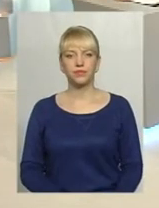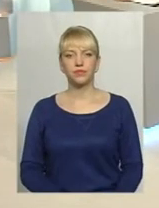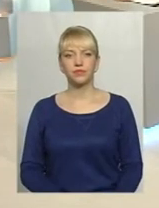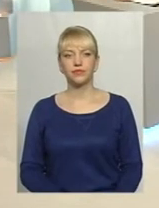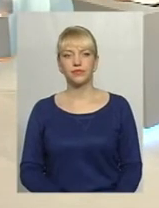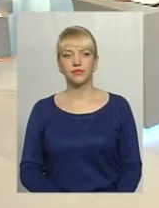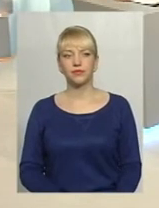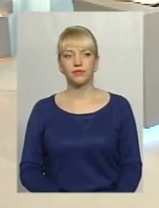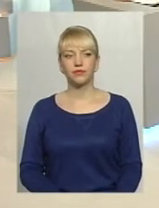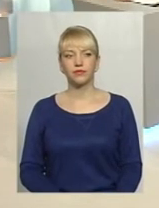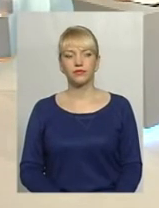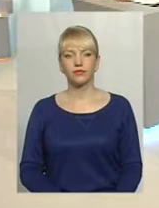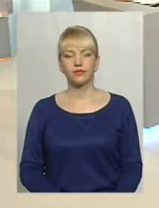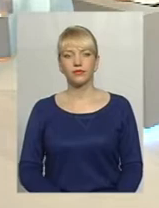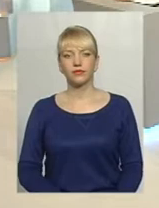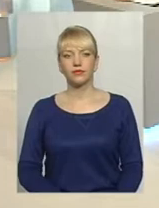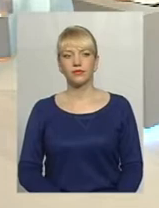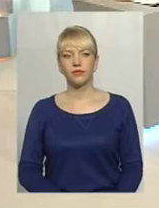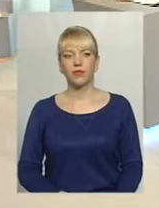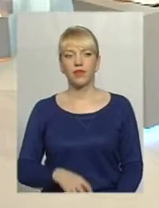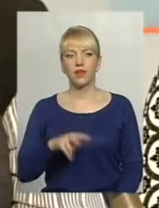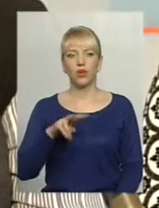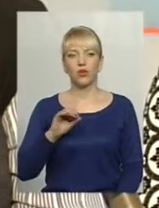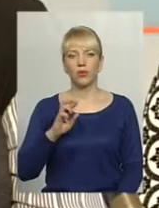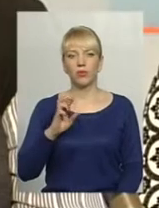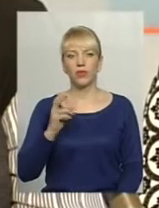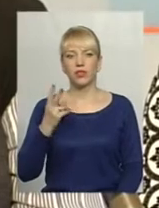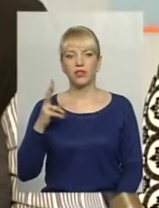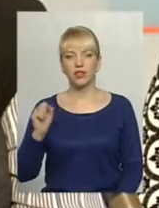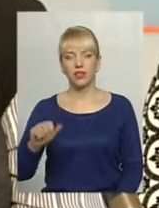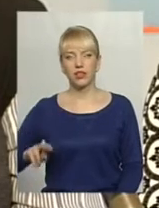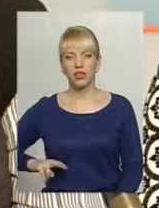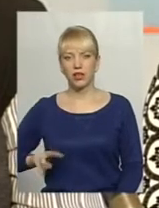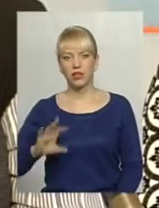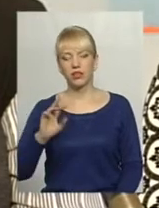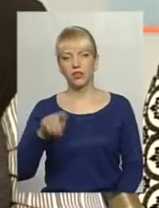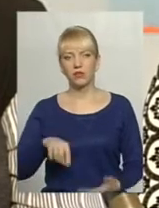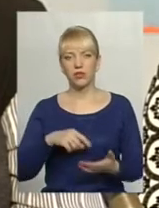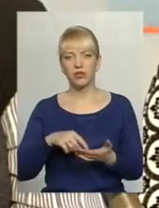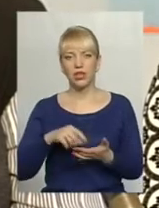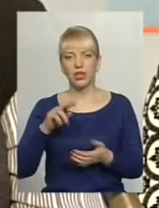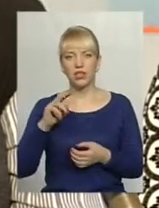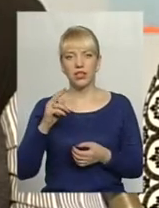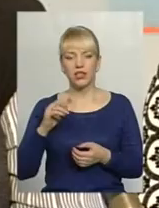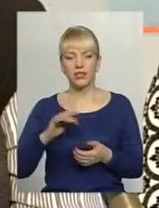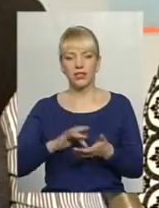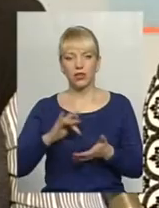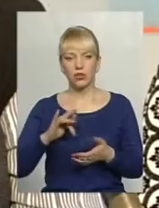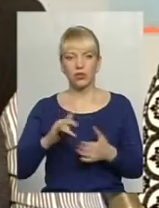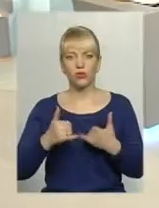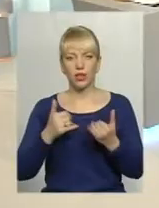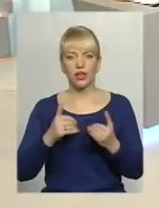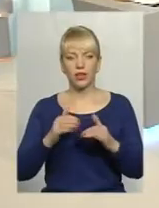Так, пані Мар'яна Любецька, директор Хмельницького міського центру соціальних служб для сім'ї, дітей та молоді.